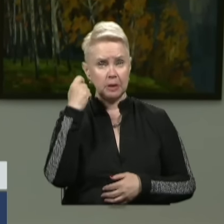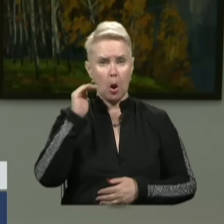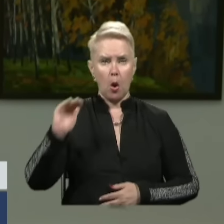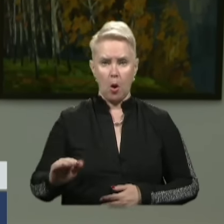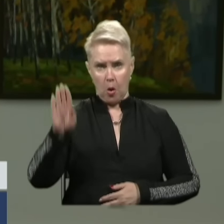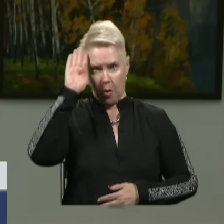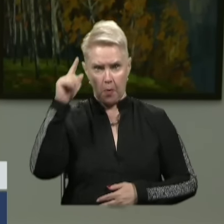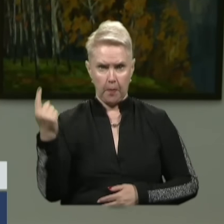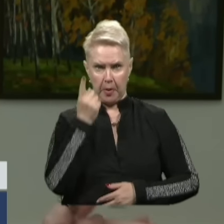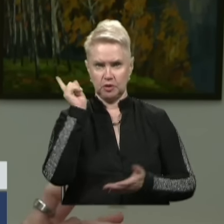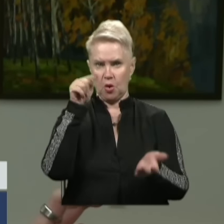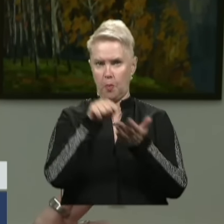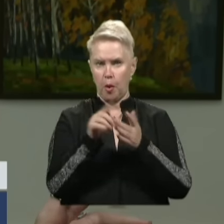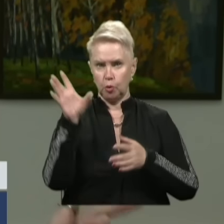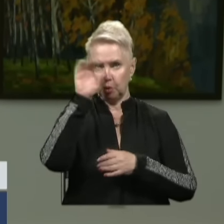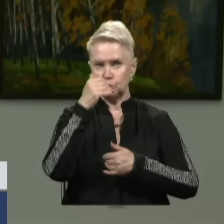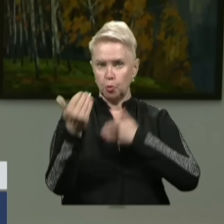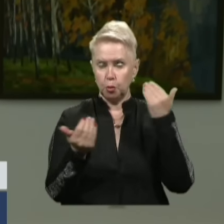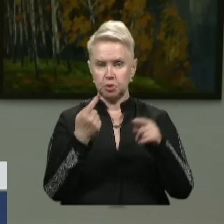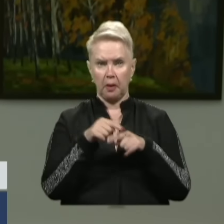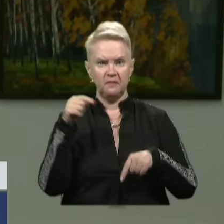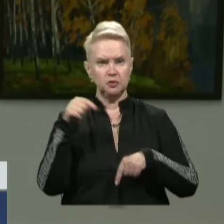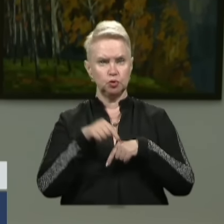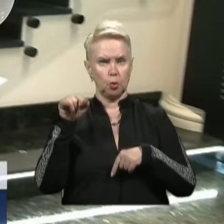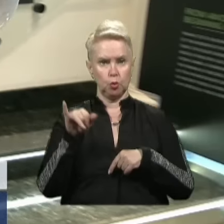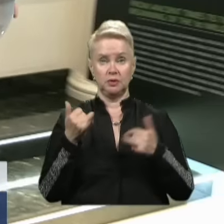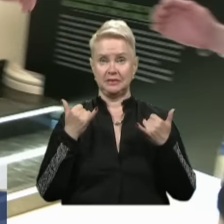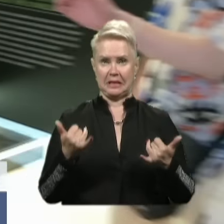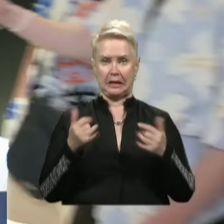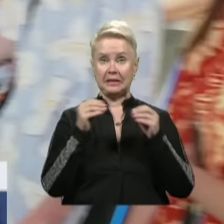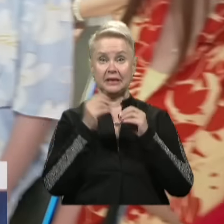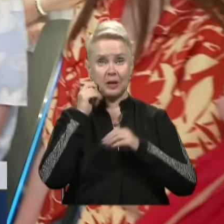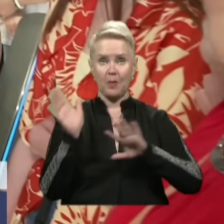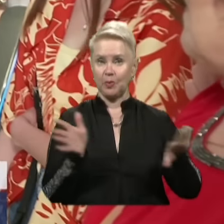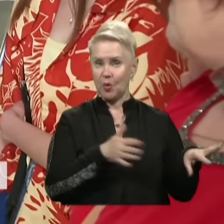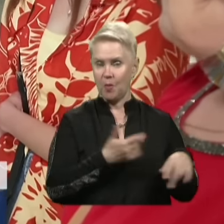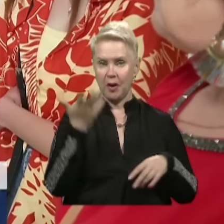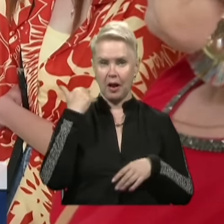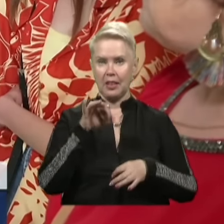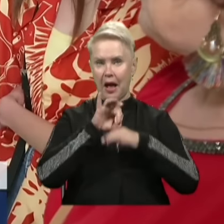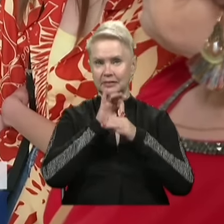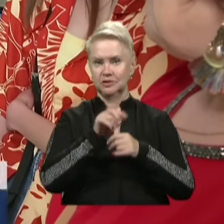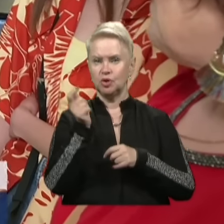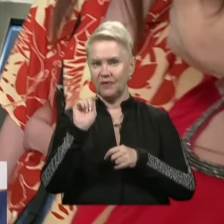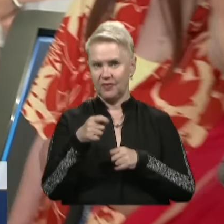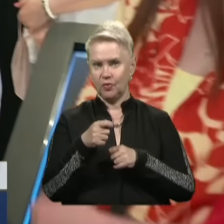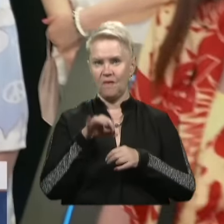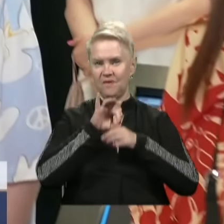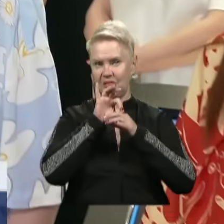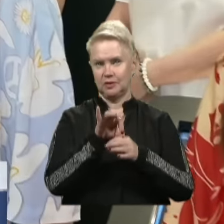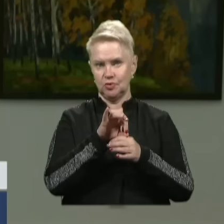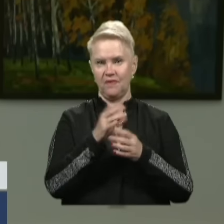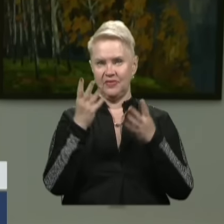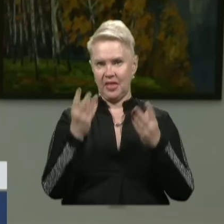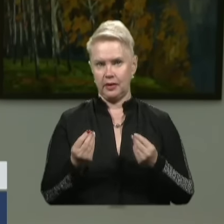хлопчиком вперше потрапив на ніч в музеї. І які відчуття в нього зараз 10 років потому, коли акцію через війну влаштували